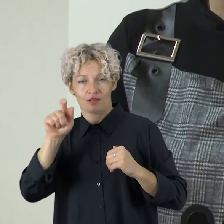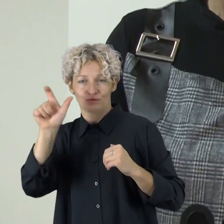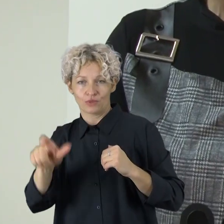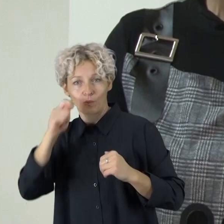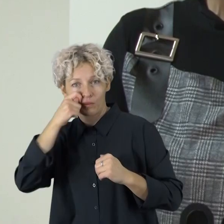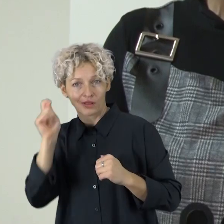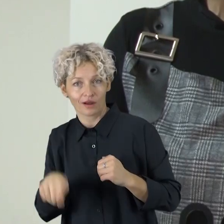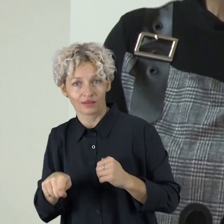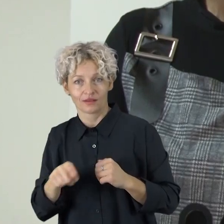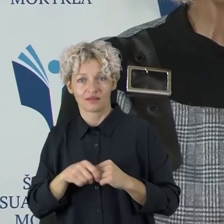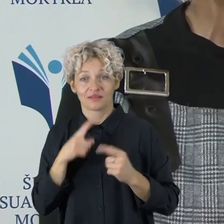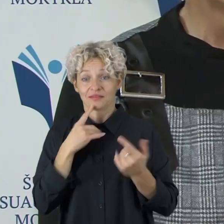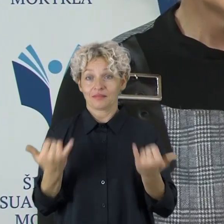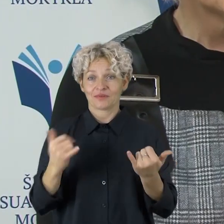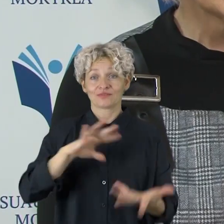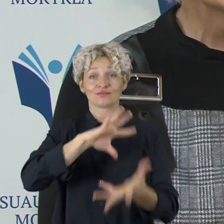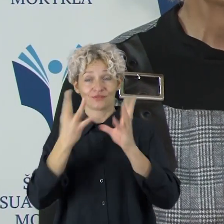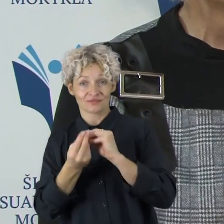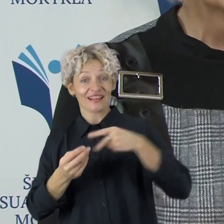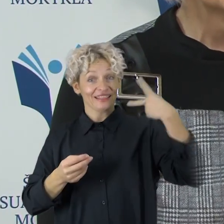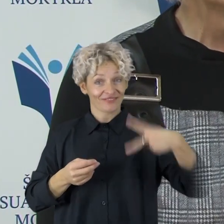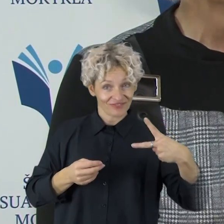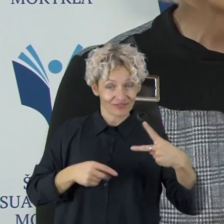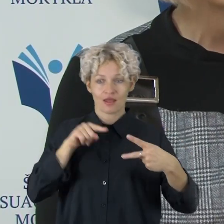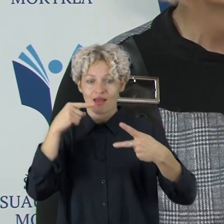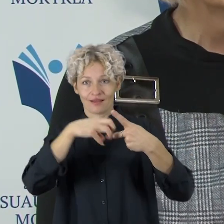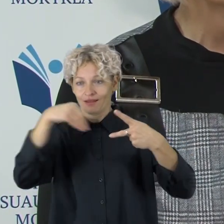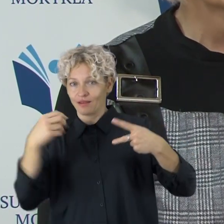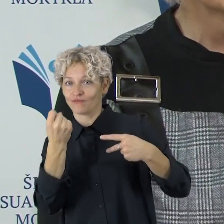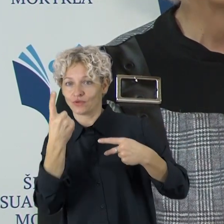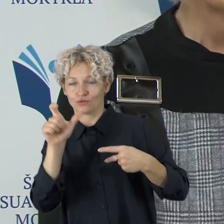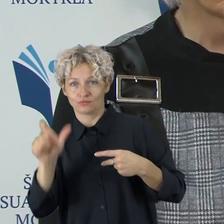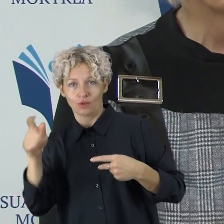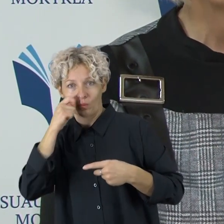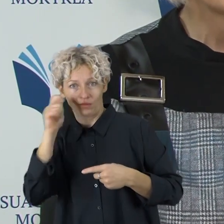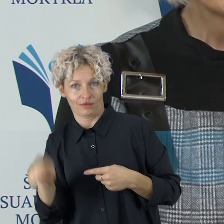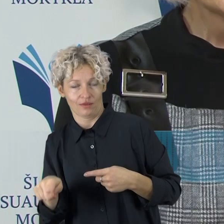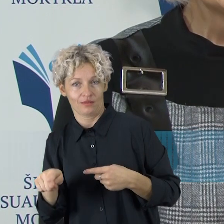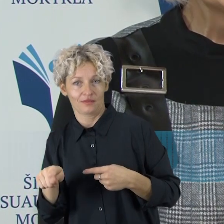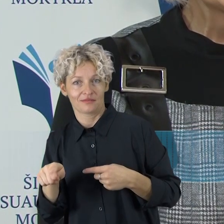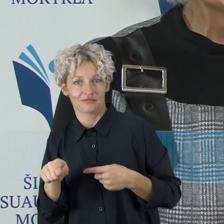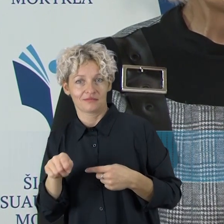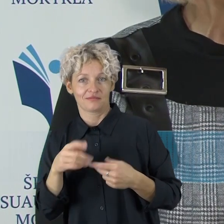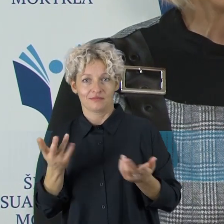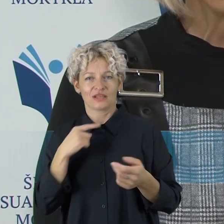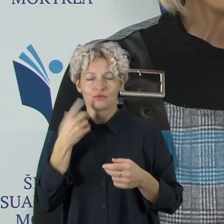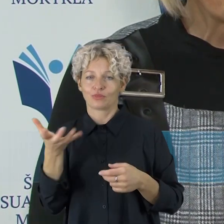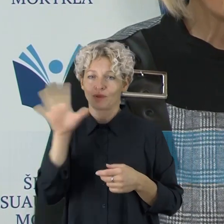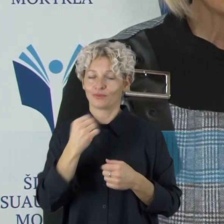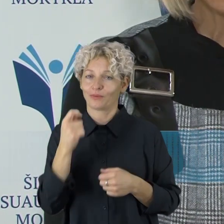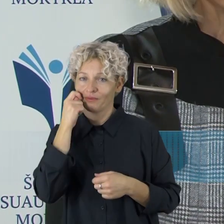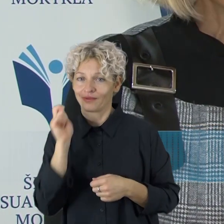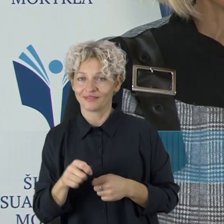sudaro ukrainiečiai. Šiuo metu iš dvidešimties mokinių 11 yra Ukrainos piliečių. Jų yra